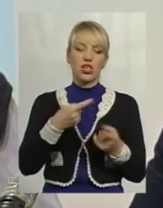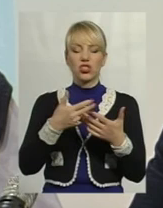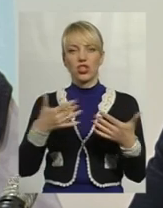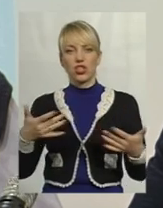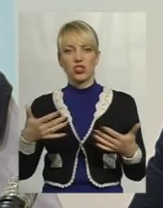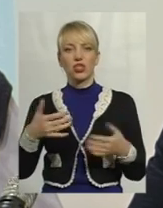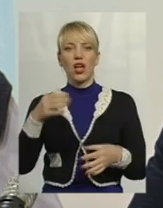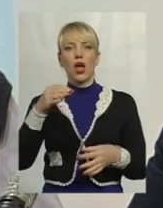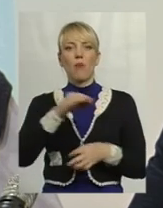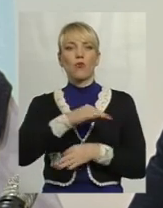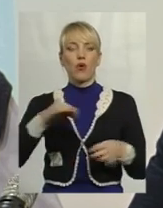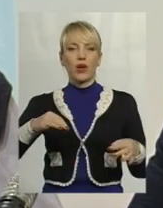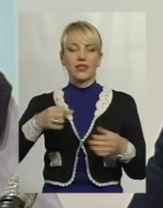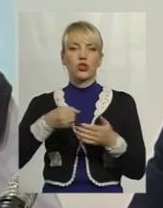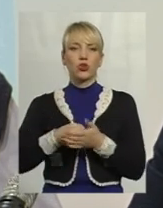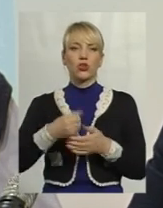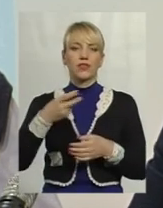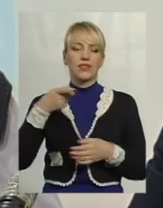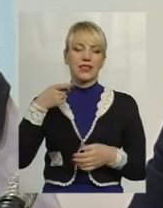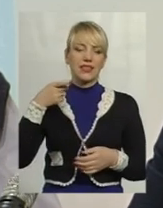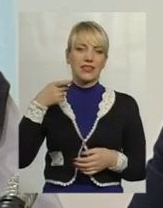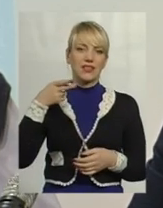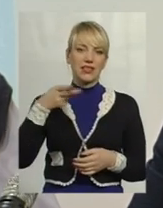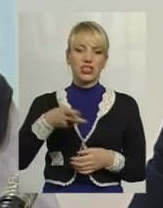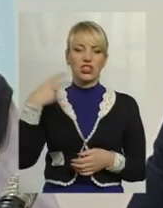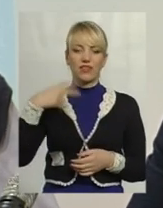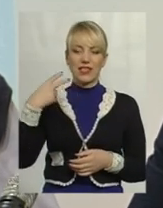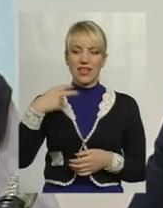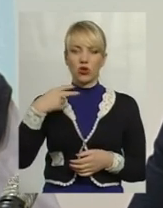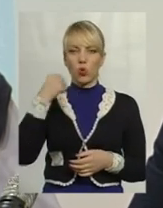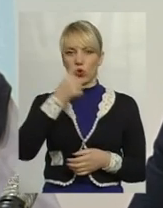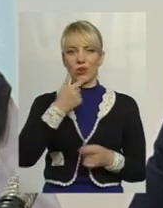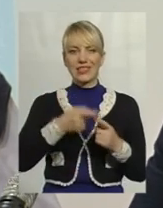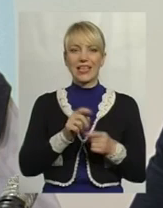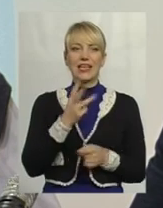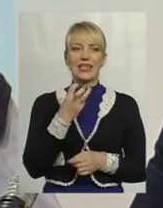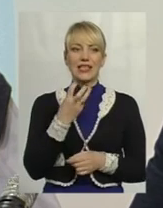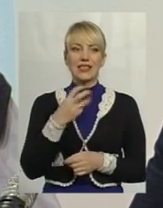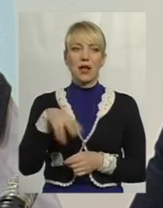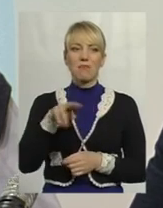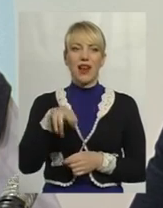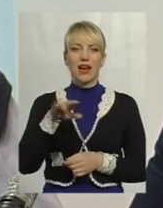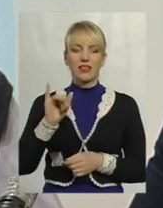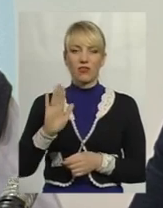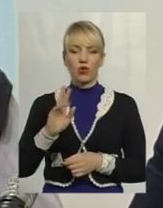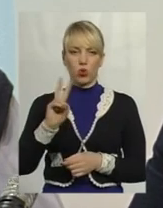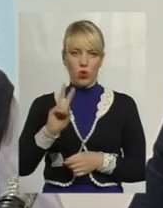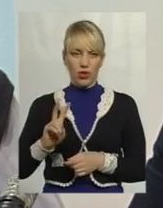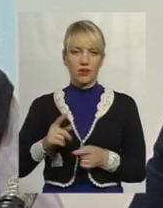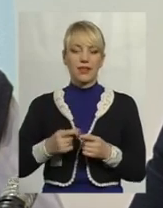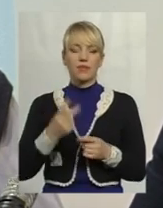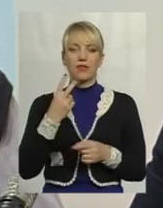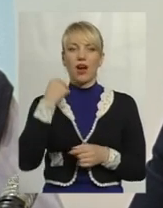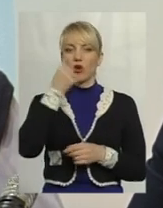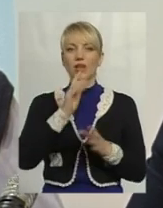проєкті до 2020 року це вже 300 мільярдів доларів. Тому я впевнений, що два роки – це лише початок,